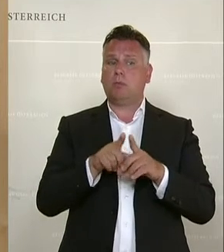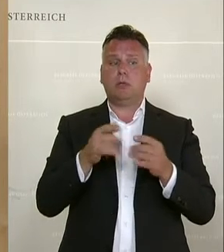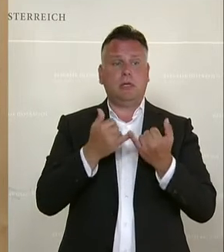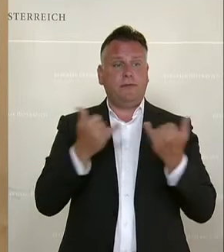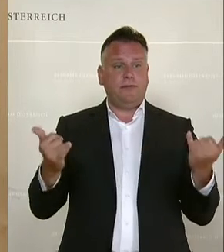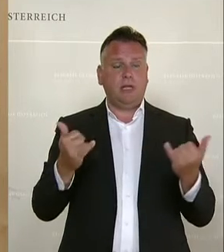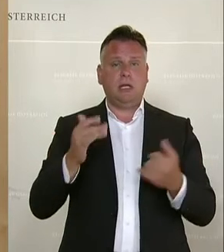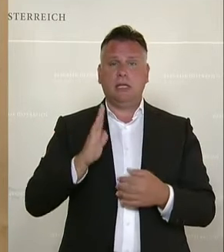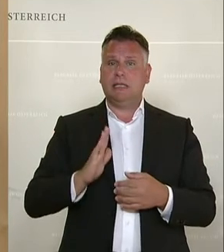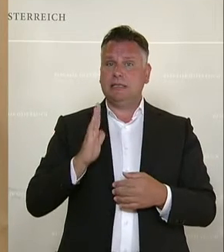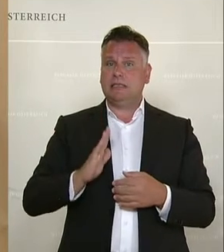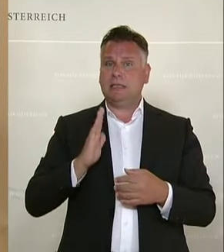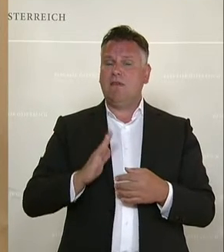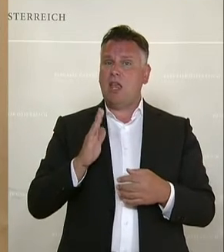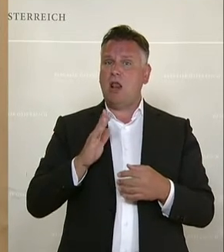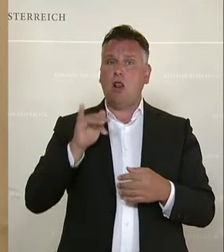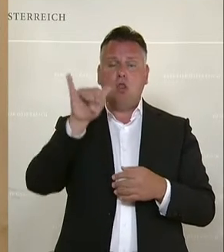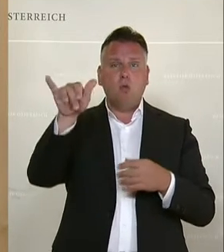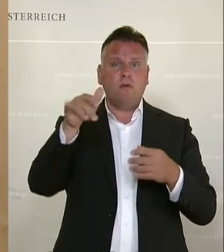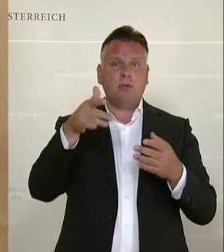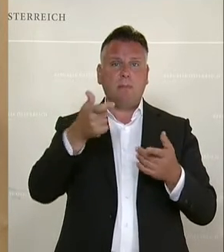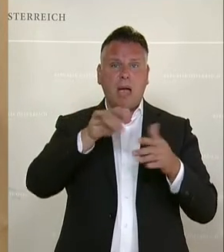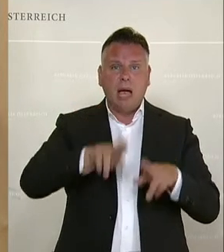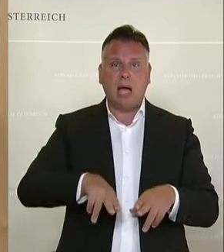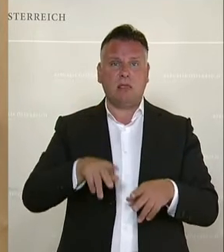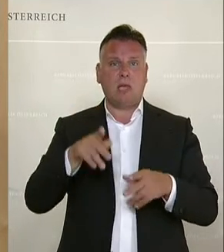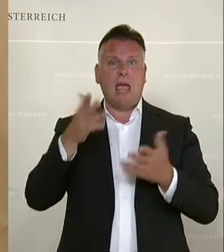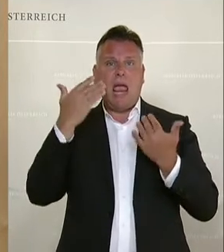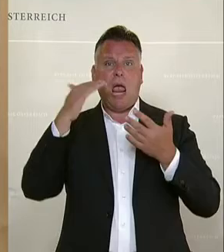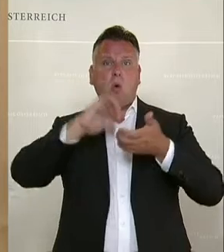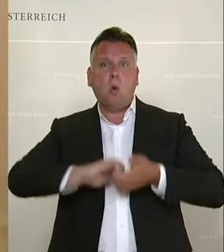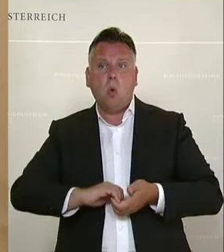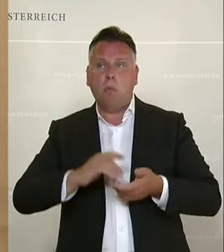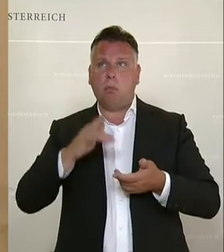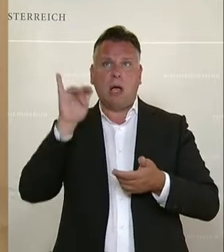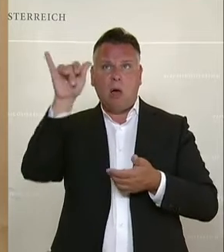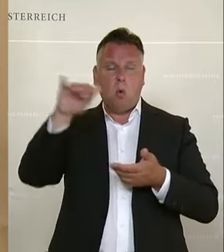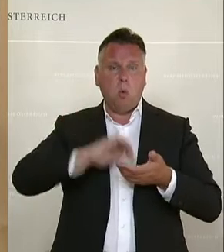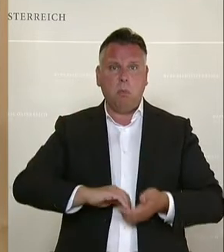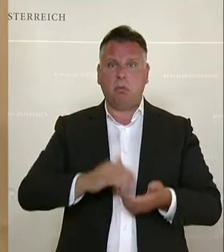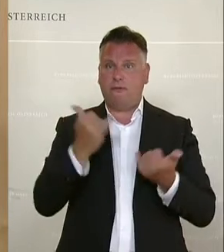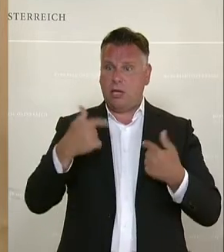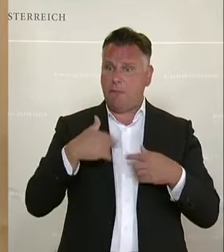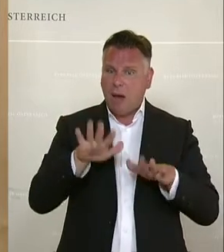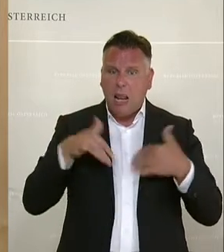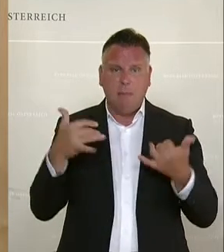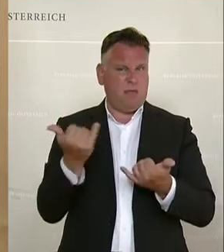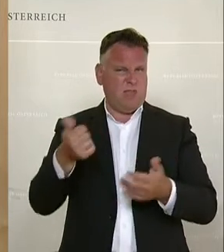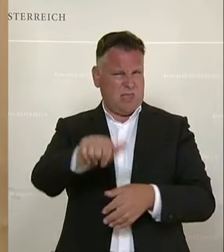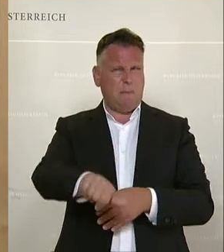wird der Zivilluftfahrtbeirat, wie wird der Aeroclub eingebunden und wie werden wir als Parlamentare eingebunden. Die